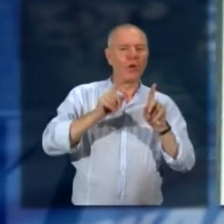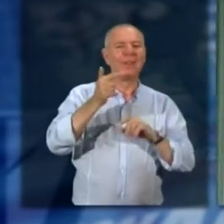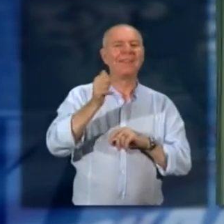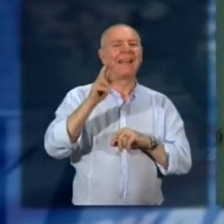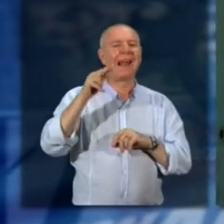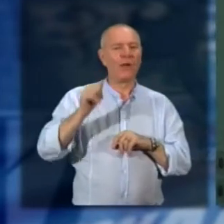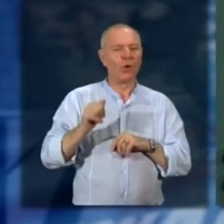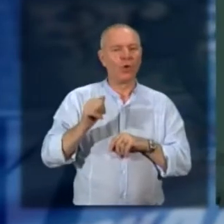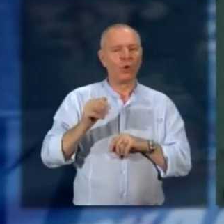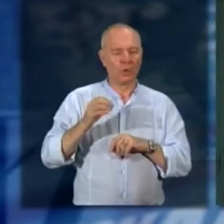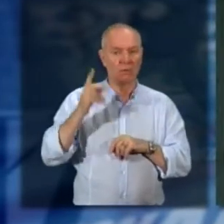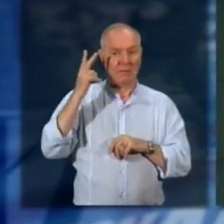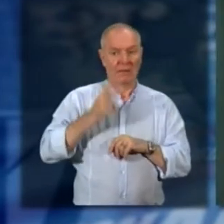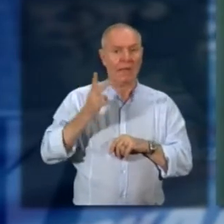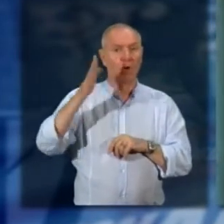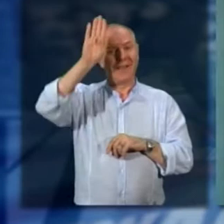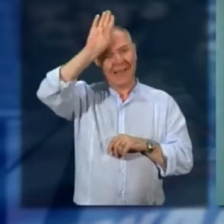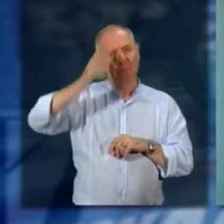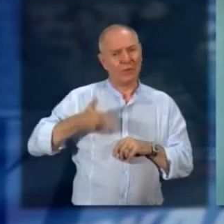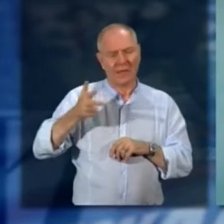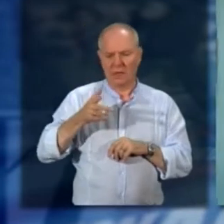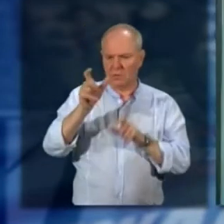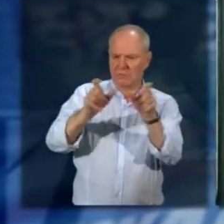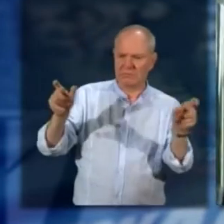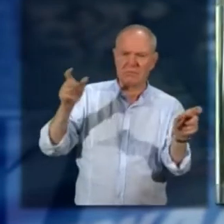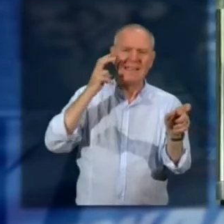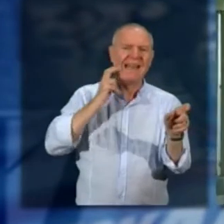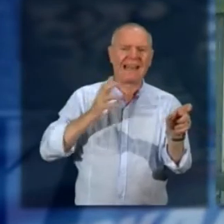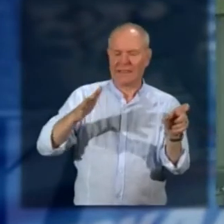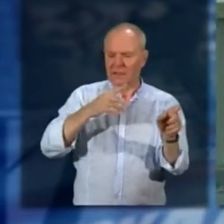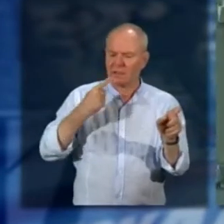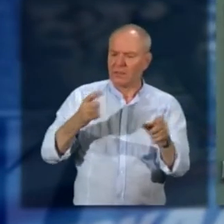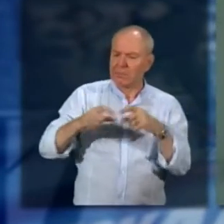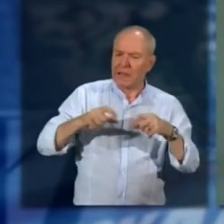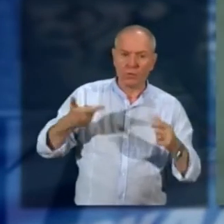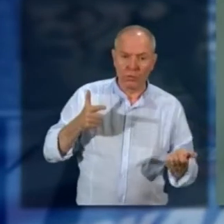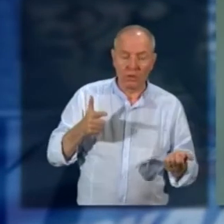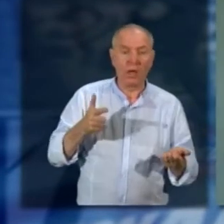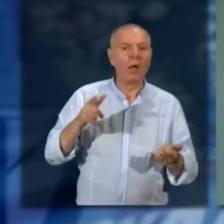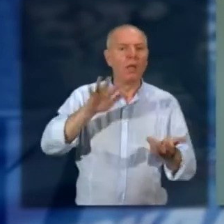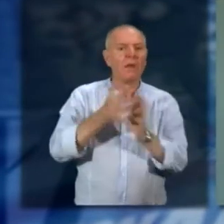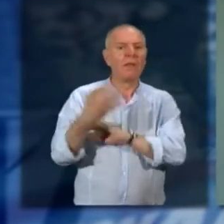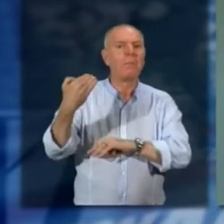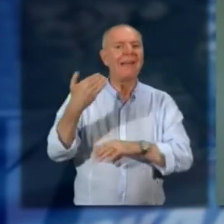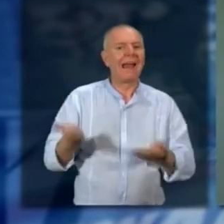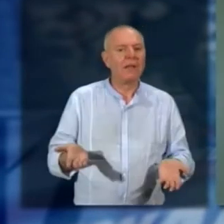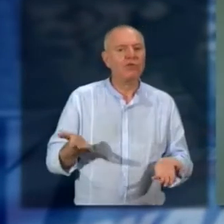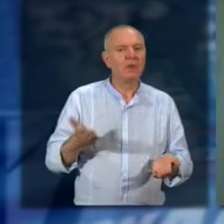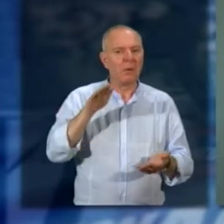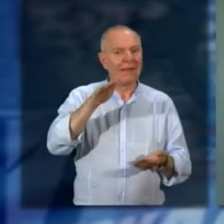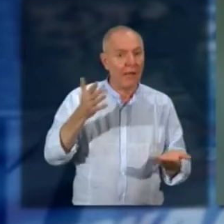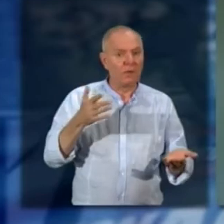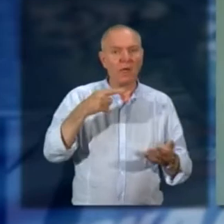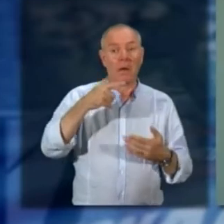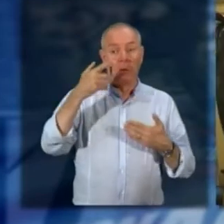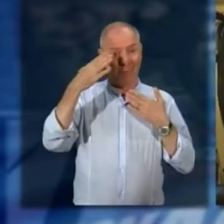capotreno aveva contestato agli estracomunitari di viaggiare senza biglietto. Loro lo hanno minacciato, l'agente che si stava recando al